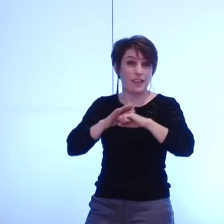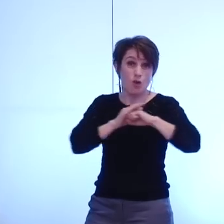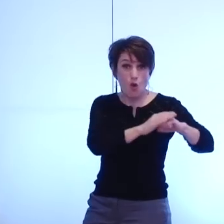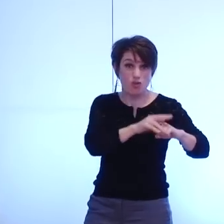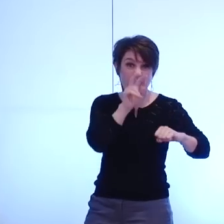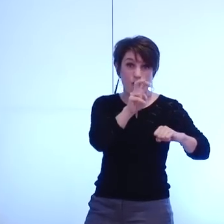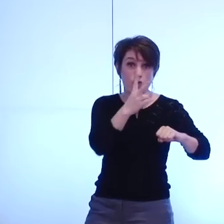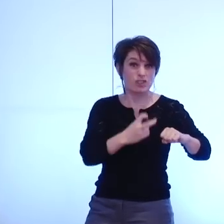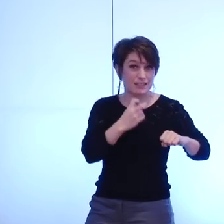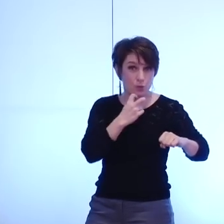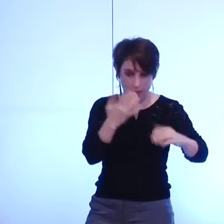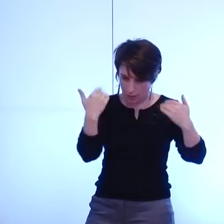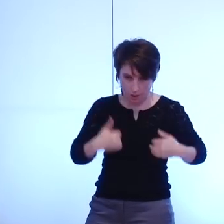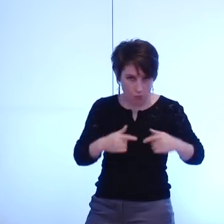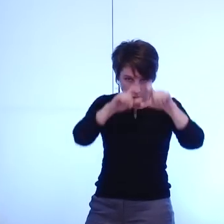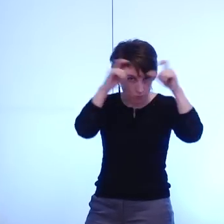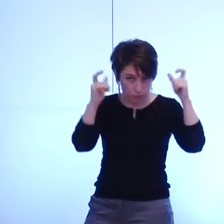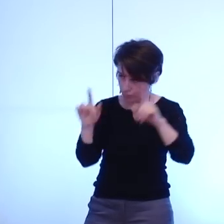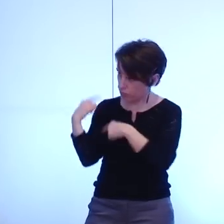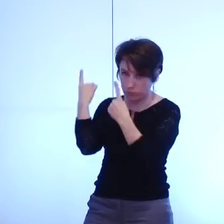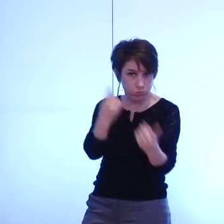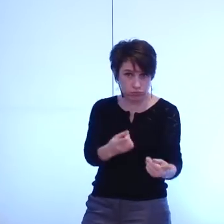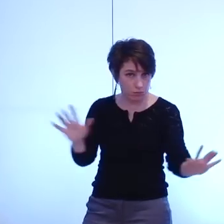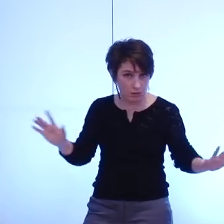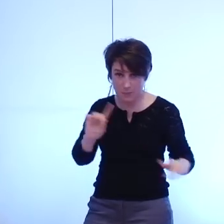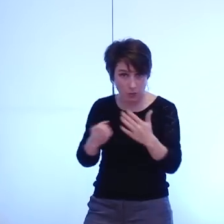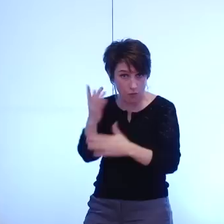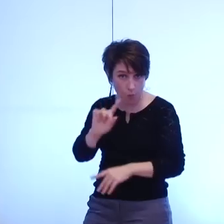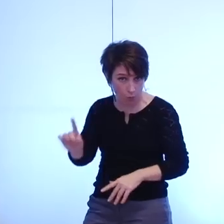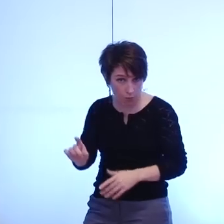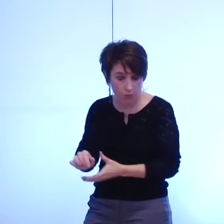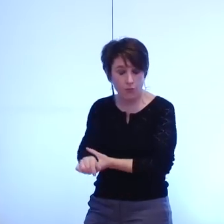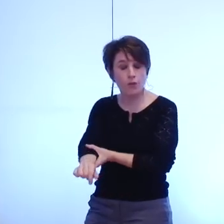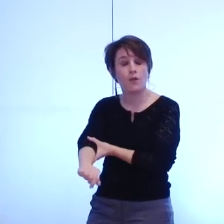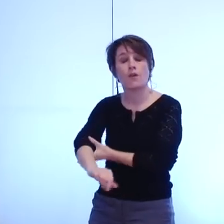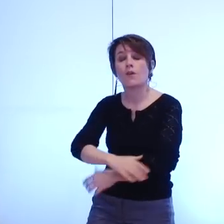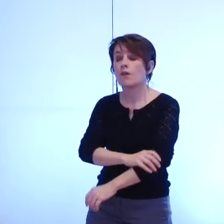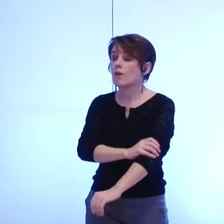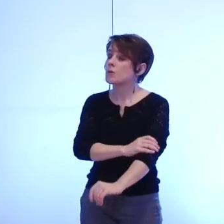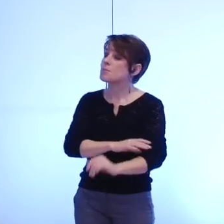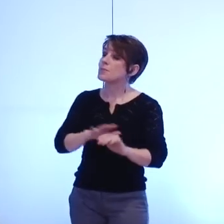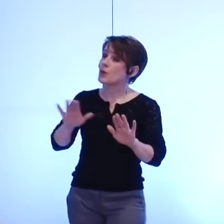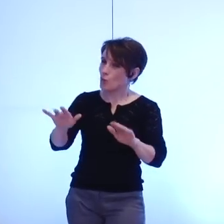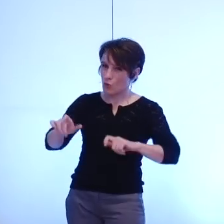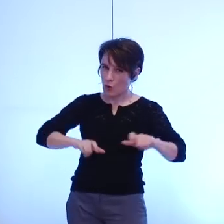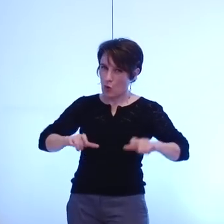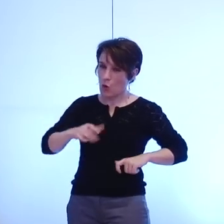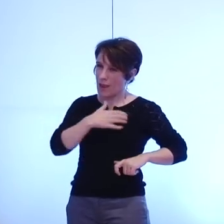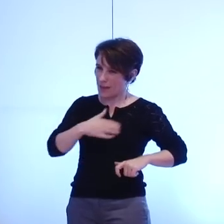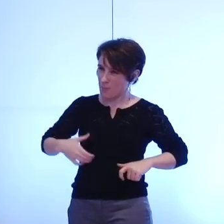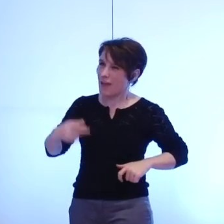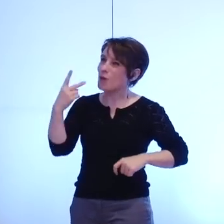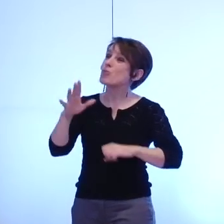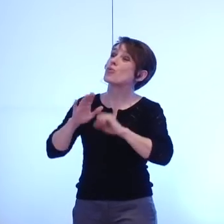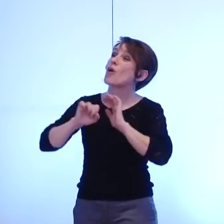questions là-dessus et je l'ai toujours dit donc n'oublions pas de dire non plus que vos collègues maires de votre